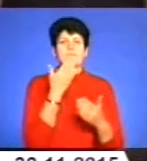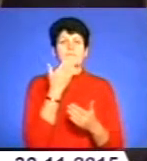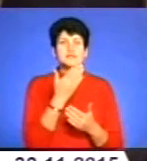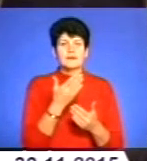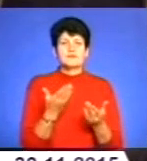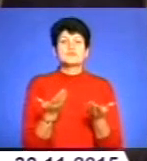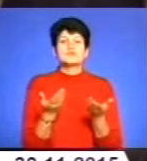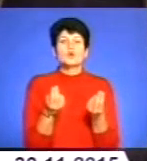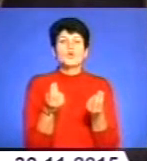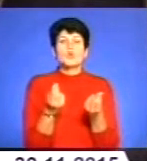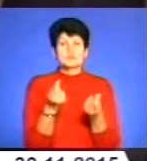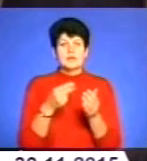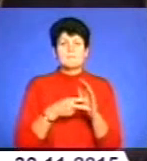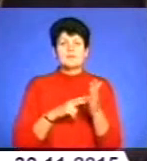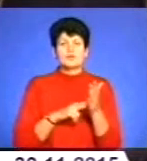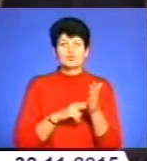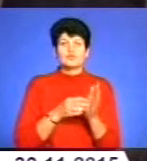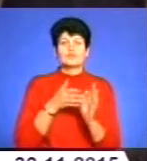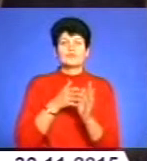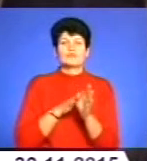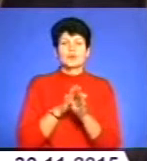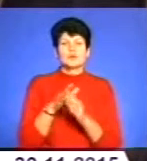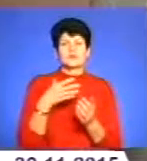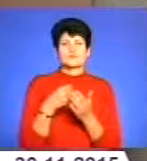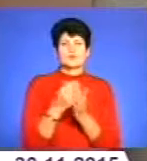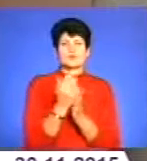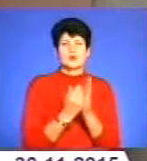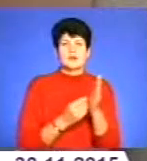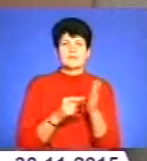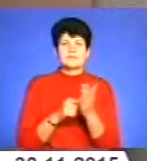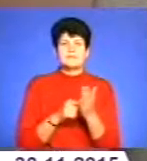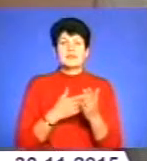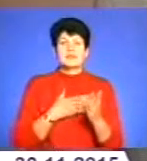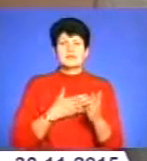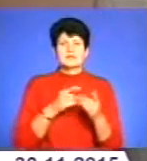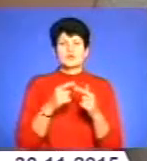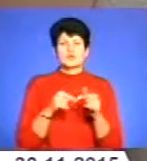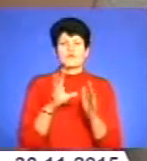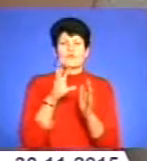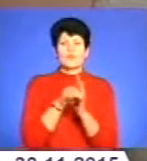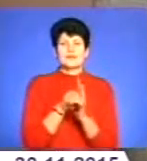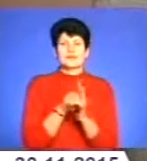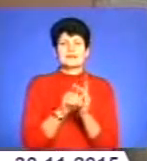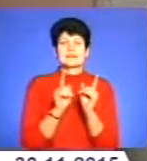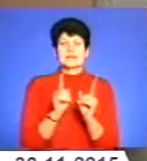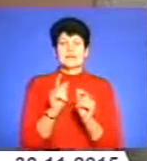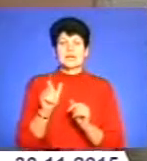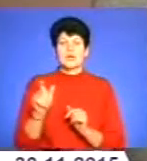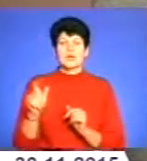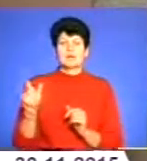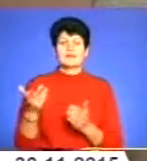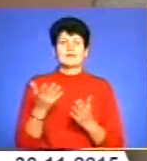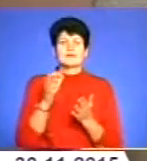за чий кошт планують реалізовувати свої програмні цілі. До нашої організації входять тільки люди, які